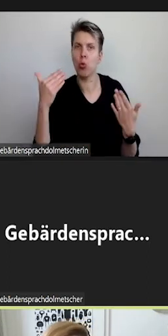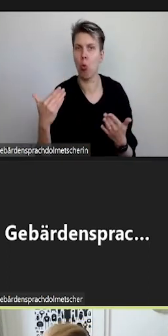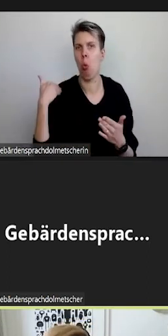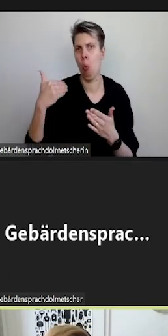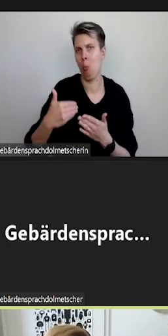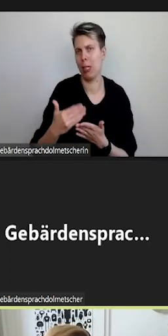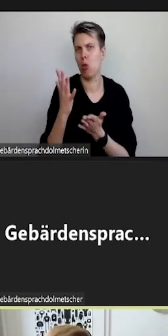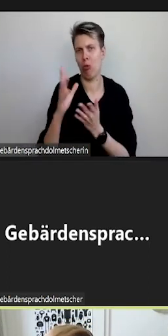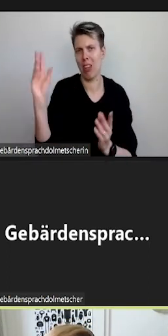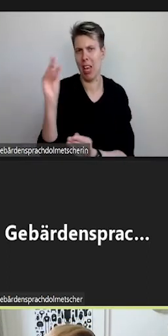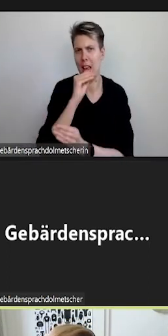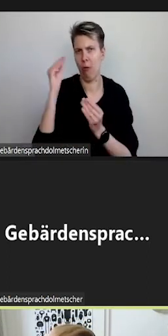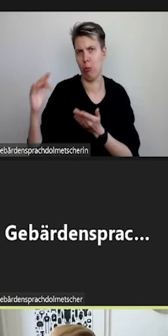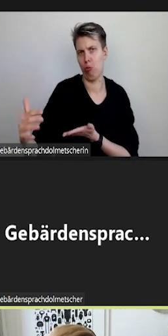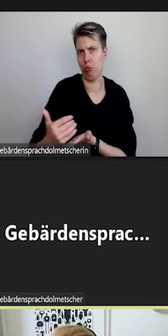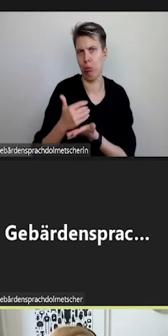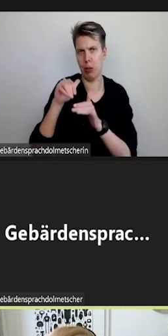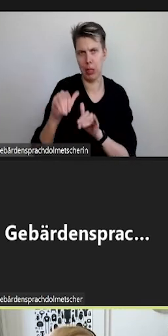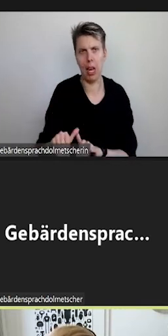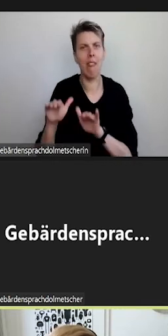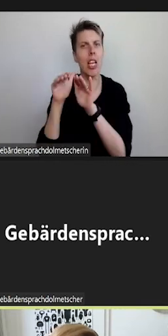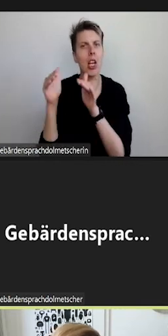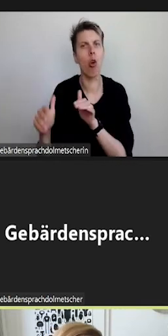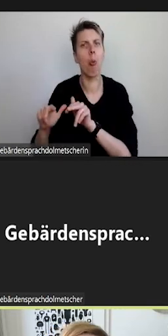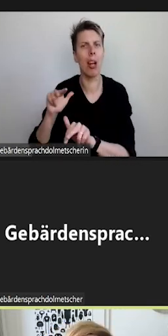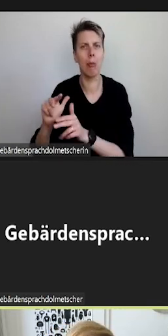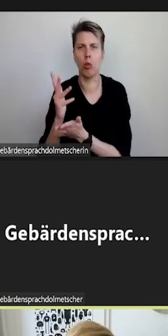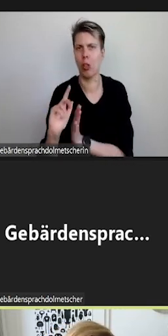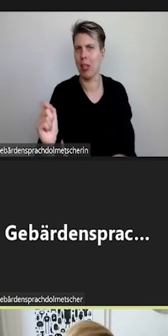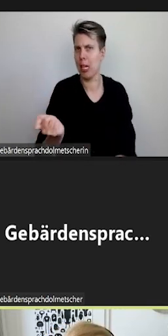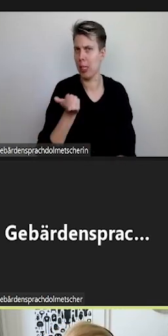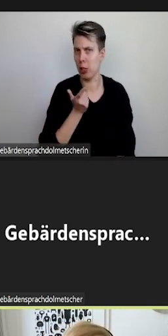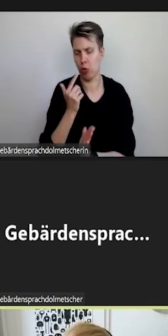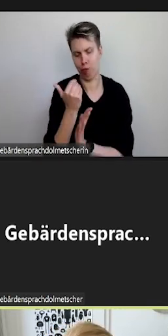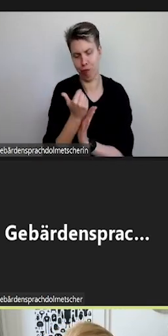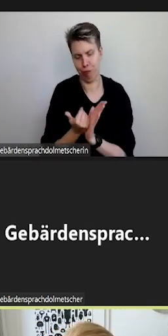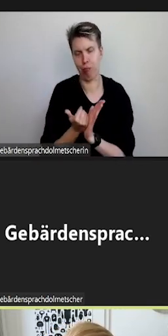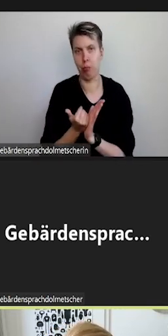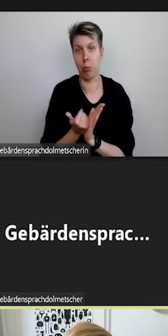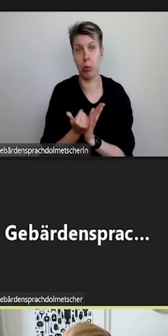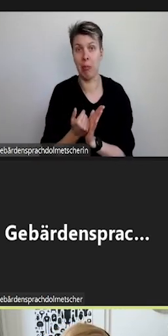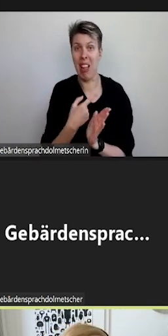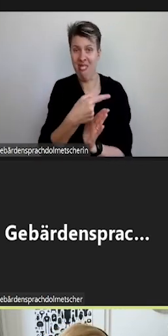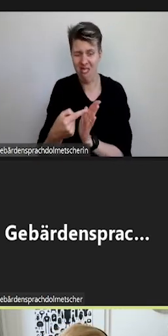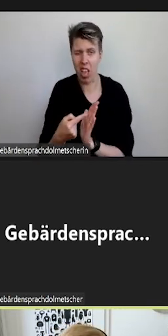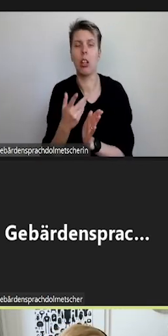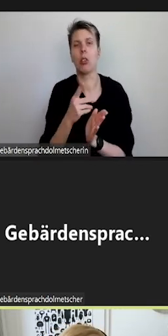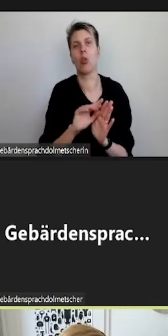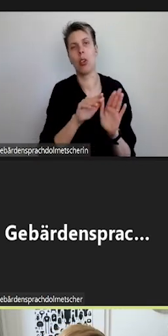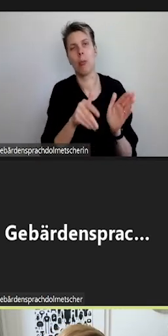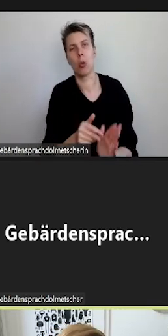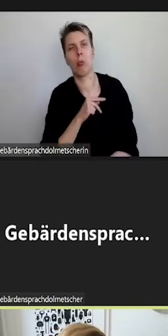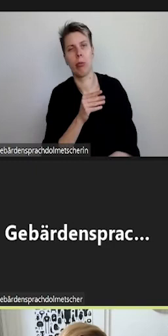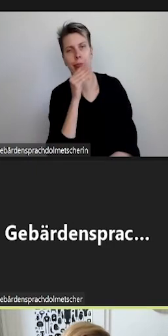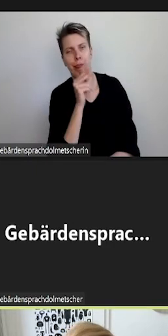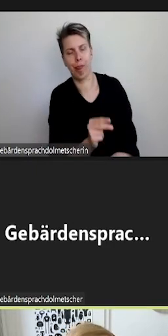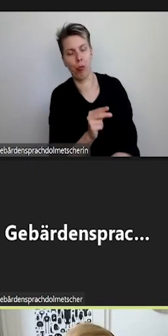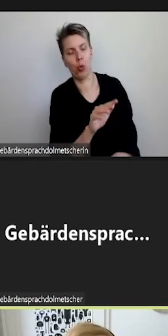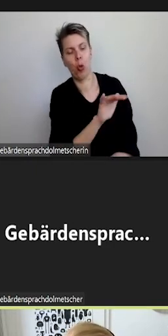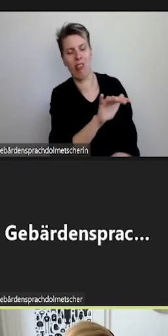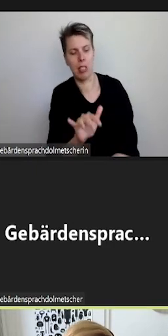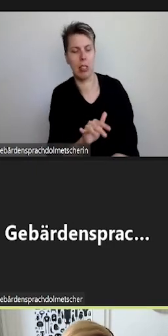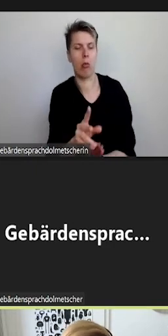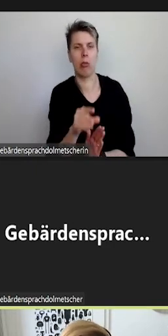sind die Informationen, die wir vom Gebäudemanagement erhalten hatten und an Punkten auch noch nacherfassen mussten für die einzelnen Räume. Das Thema